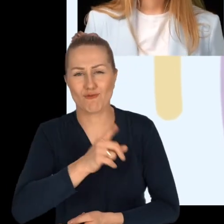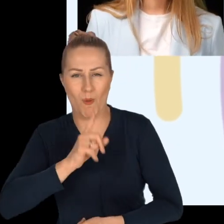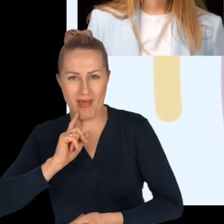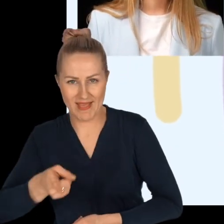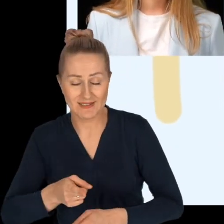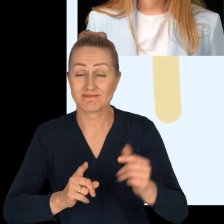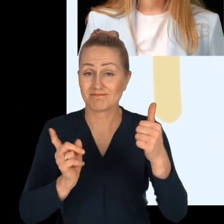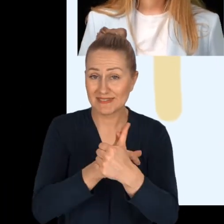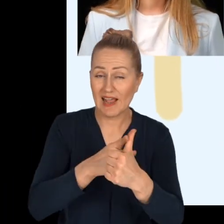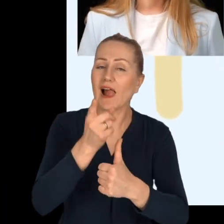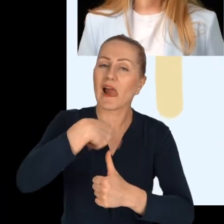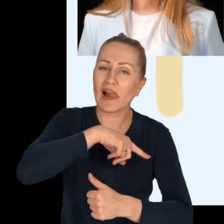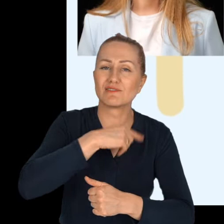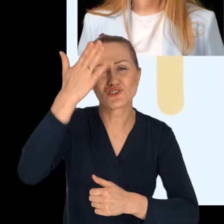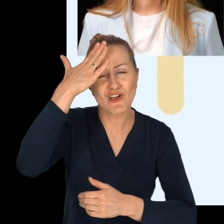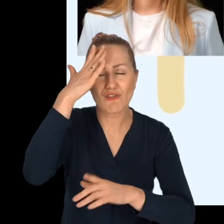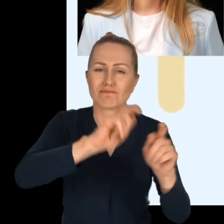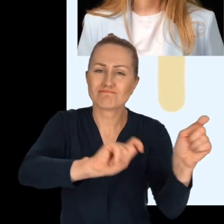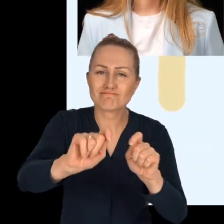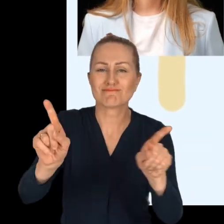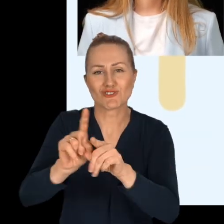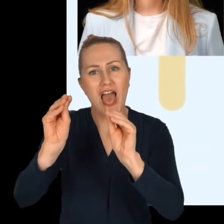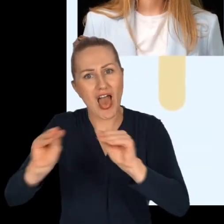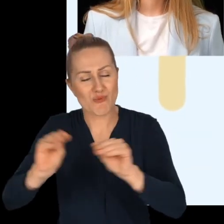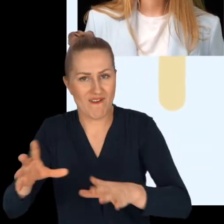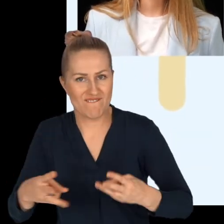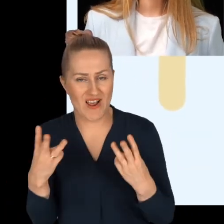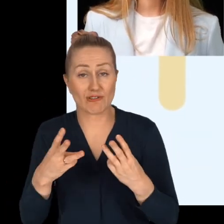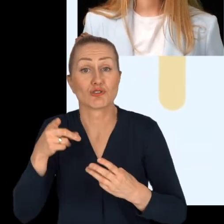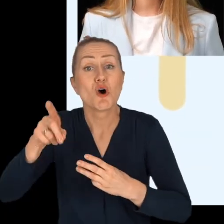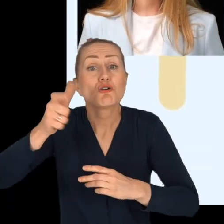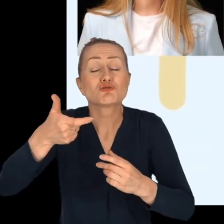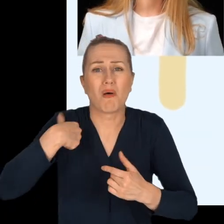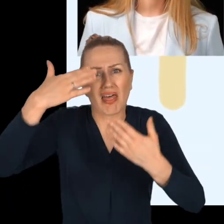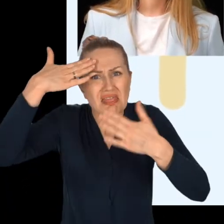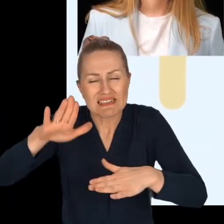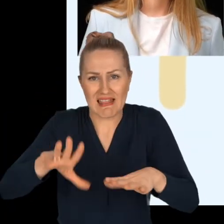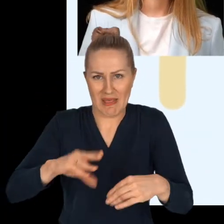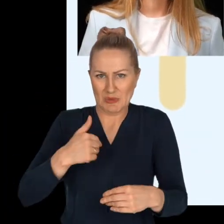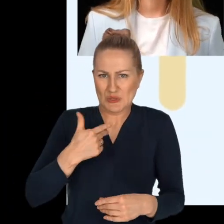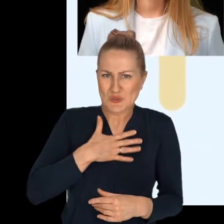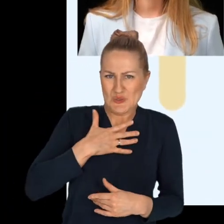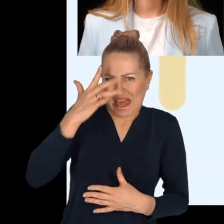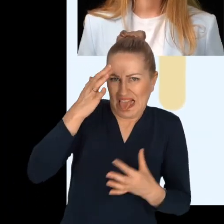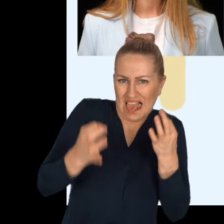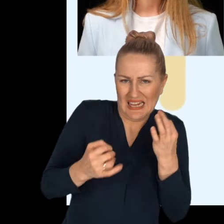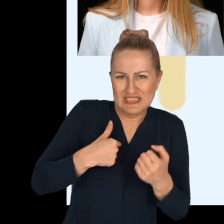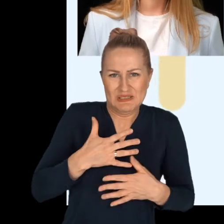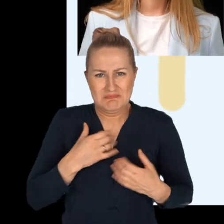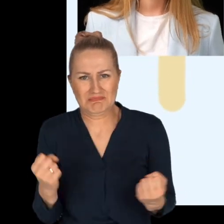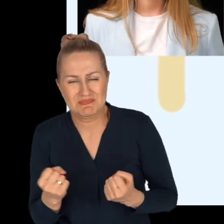Po pierwsze budujmy świadomość i edukujmy się. To co jest nieznane na początku budzi nasze wątpliwości, budzi